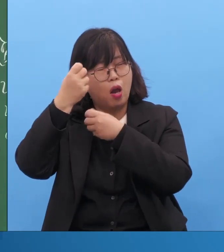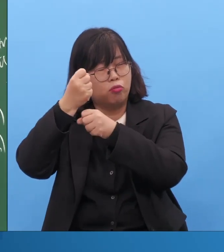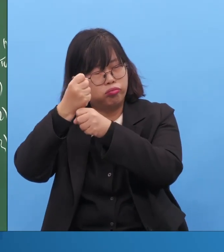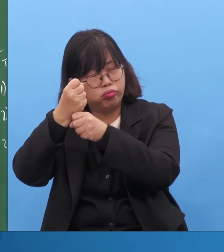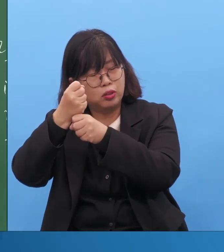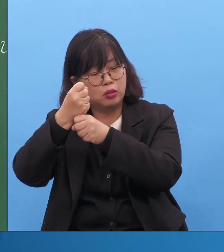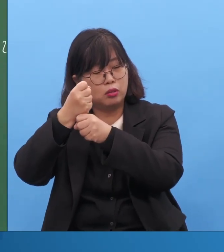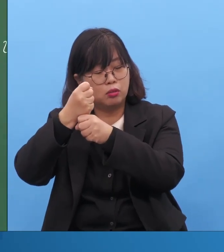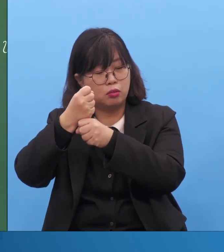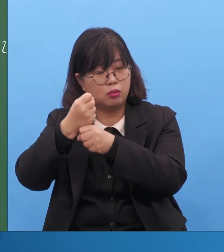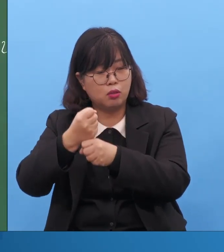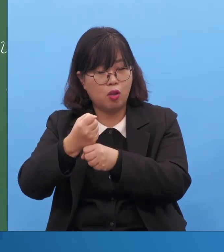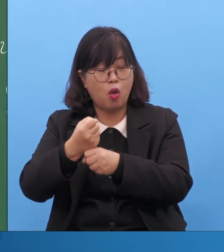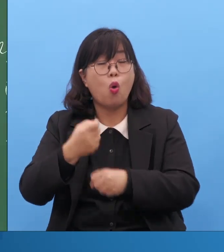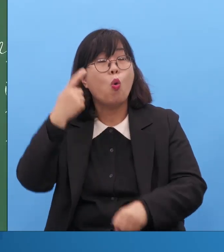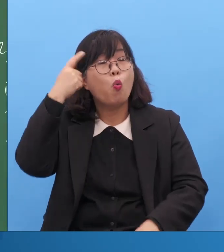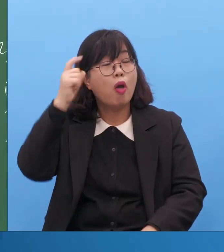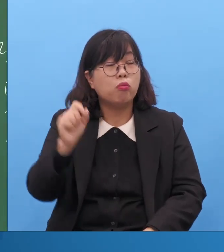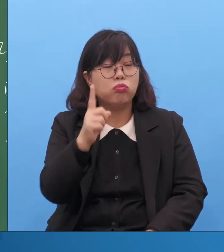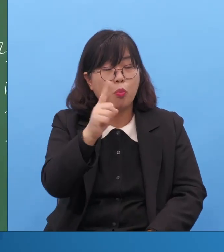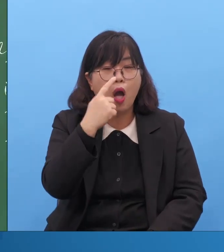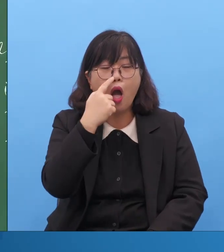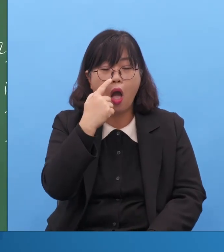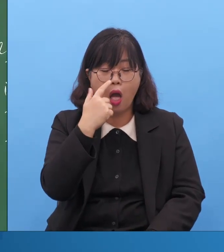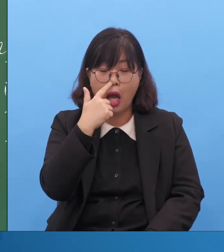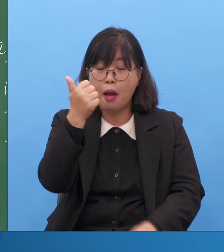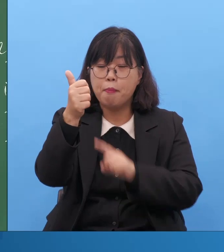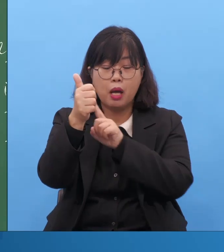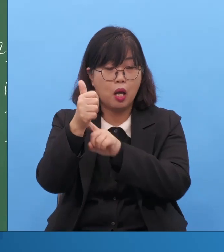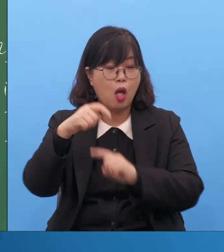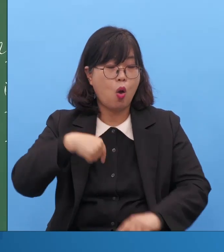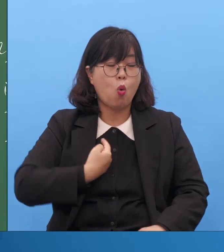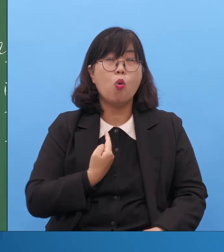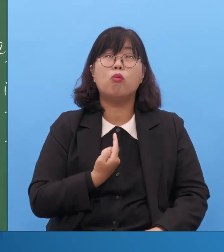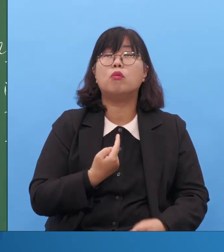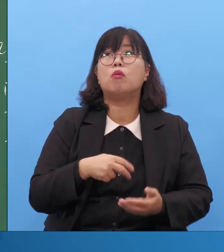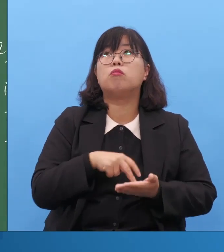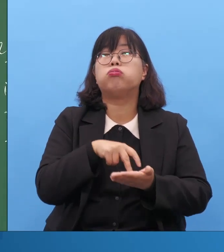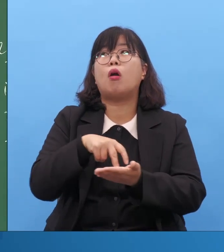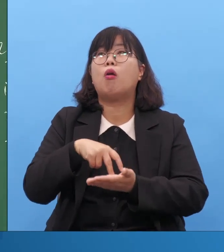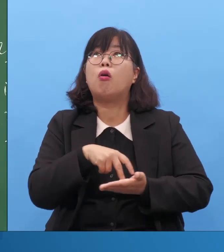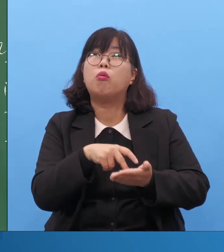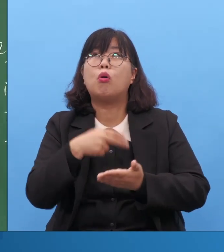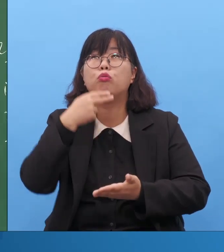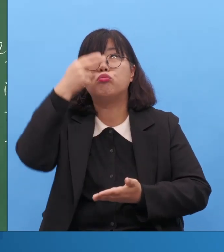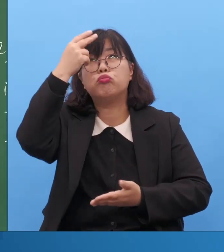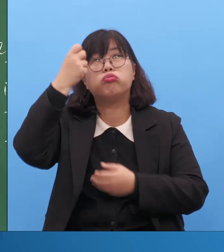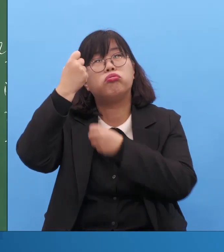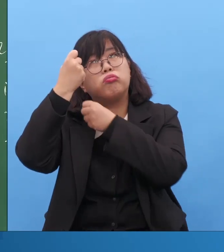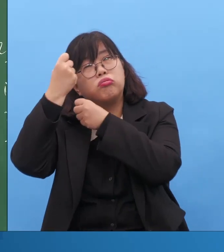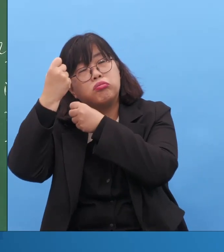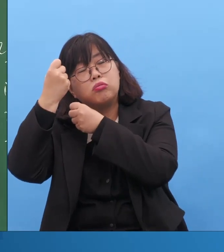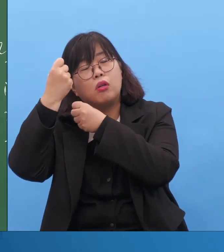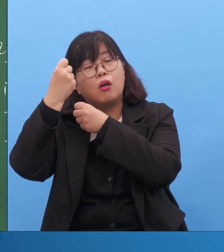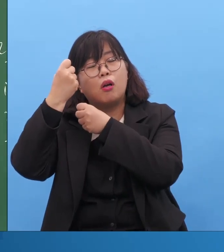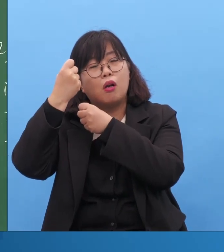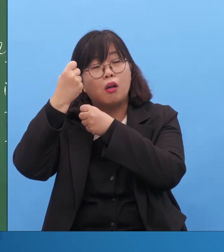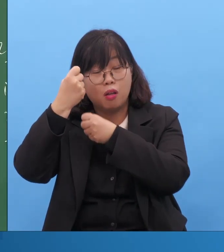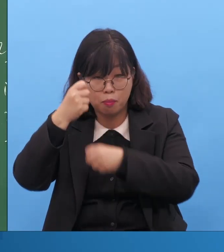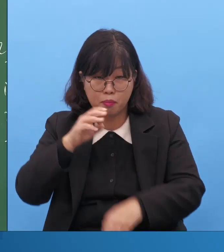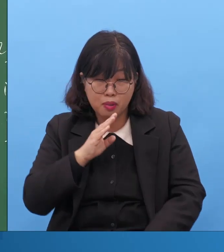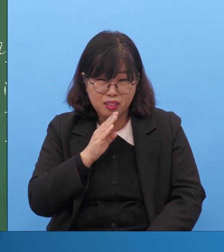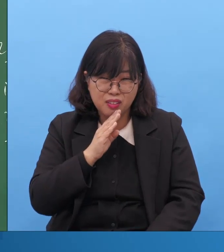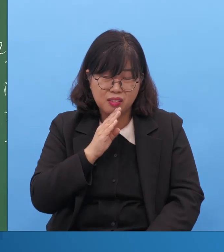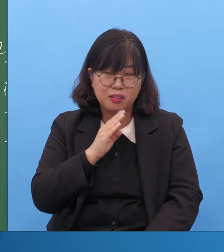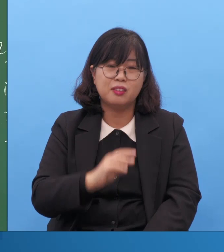이걸 바꾸는 겁니다. 나의 기준, 수준, 변성으로 반대 걸 하는 걸 봐야 되고요. 사람 소리, 세상 여론에